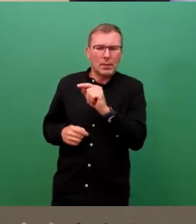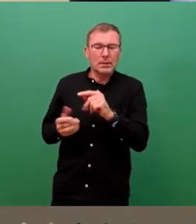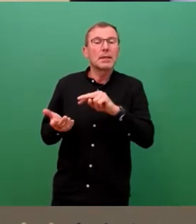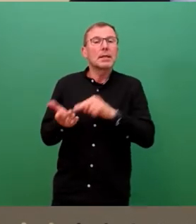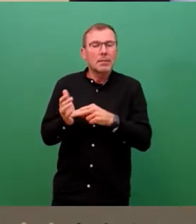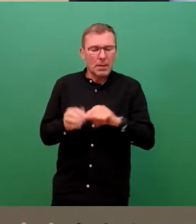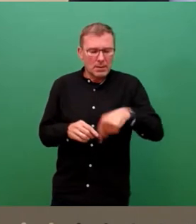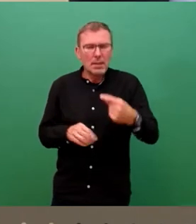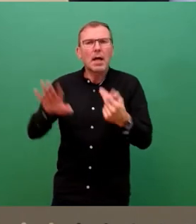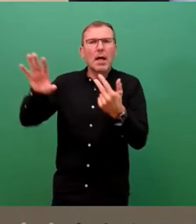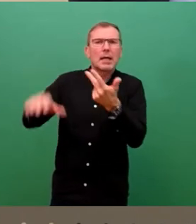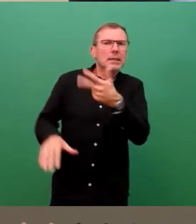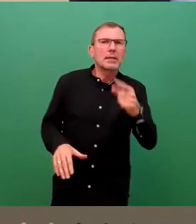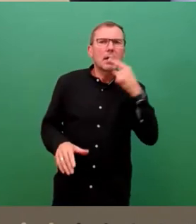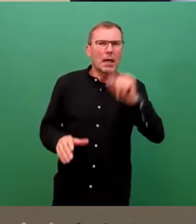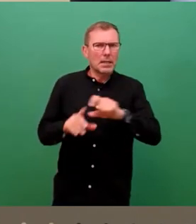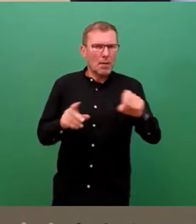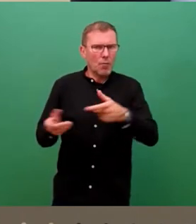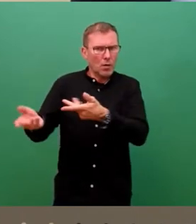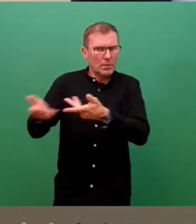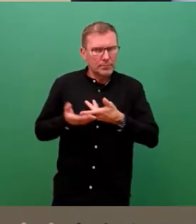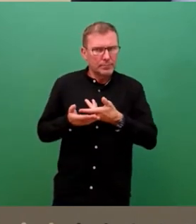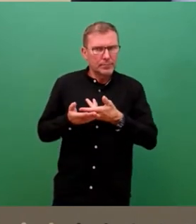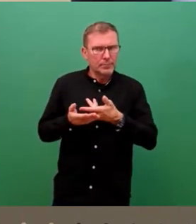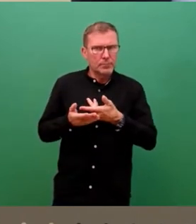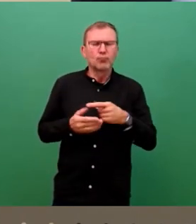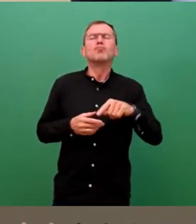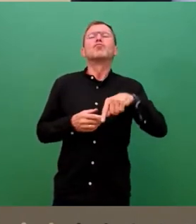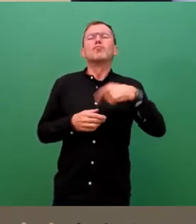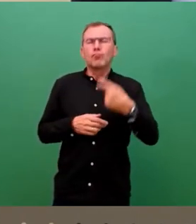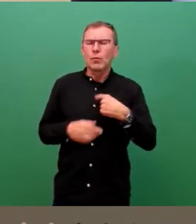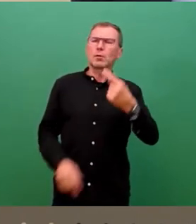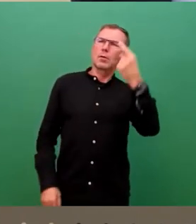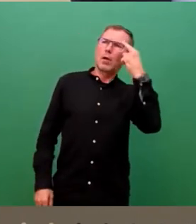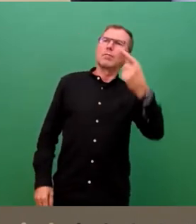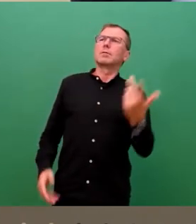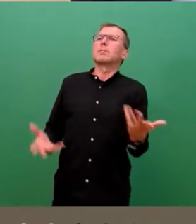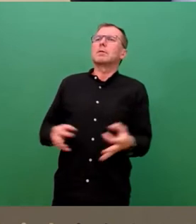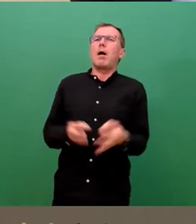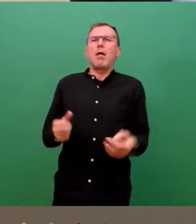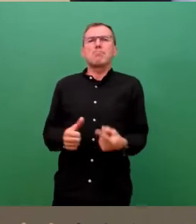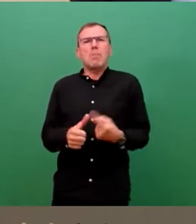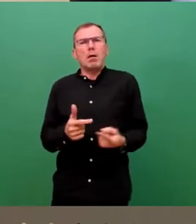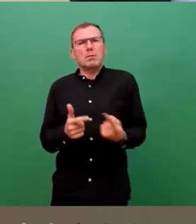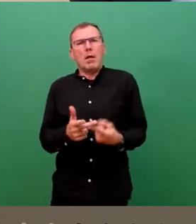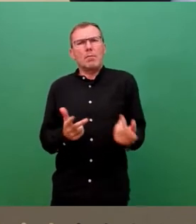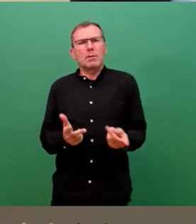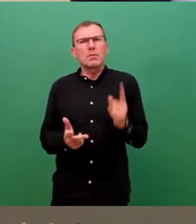Kalenderwoche angekündigt, sodass wir dann darauf dann auch wissen, welche Maßnahmen sind wirklich